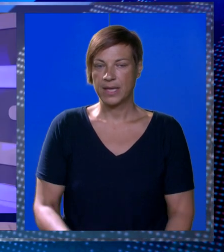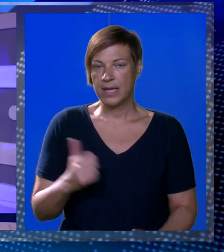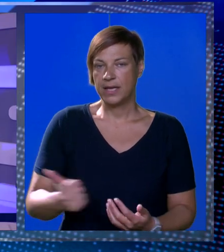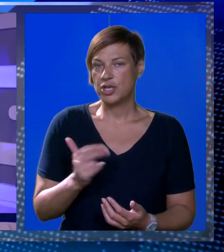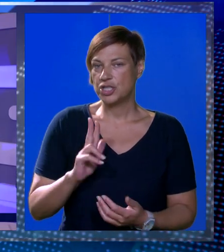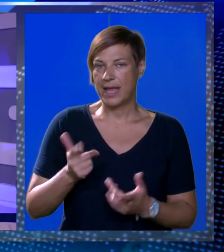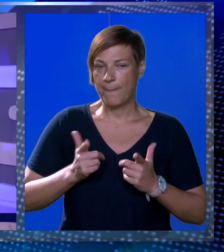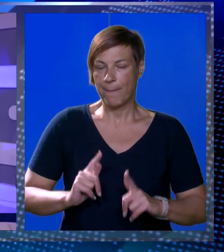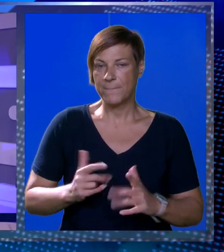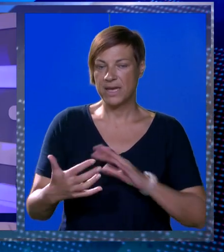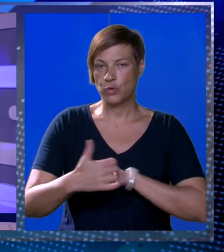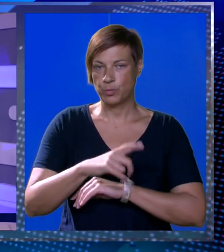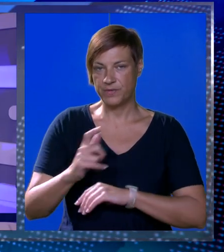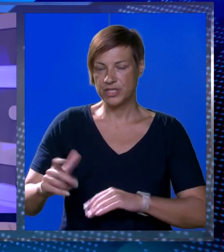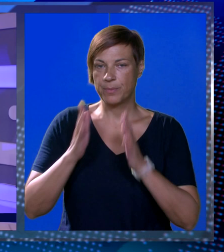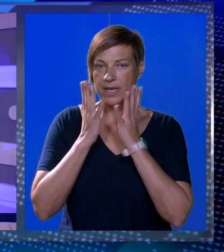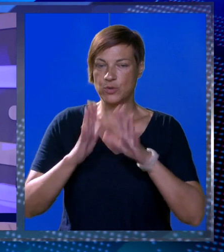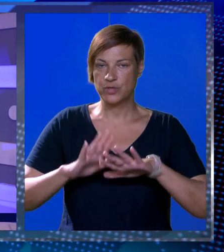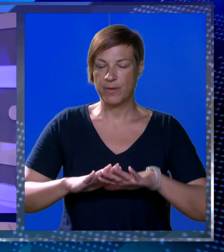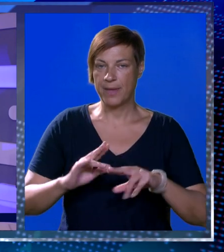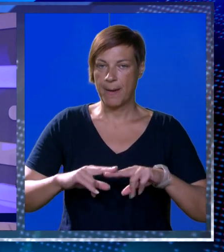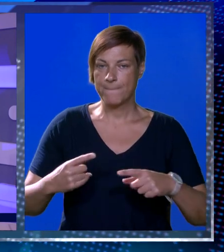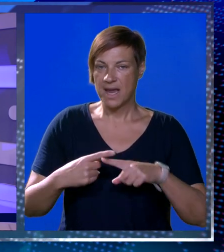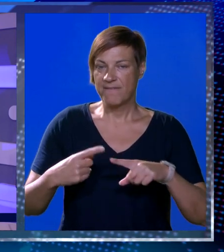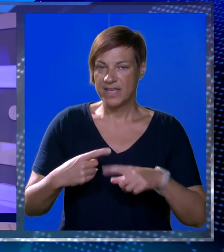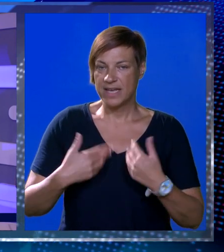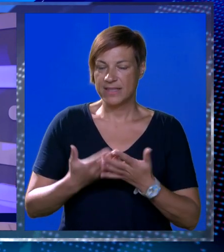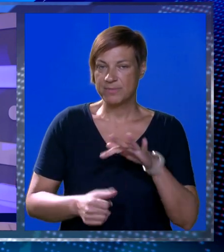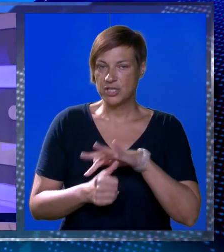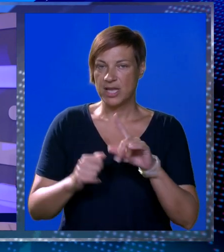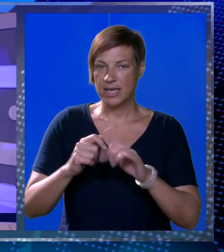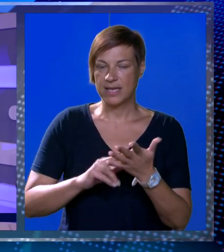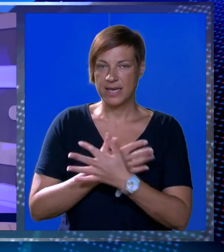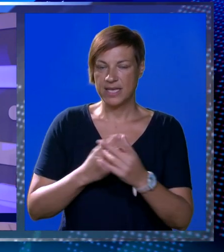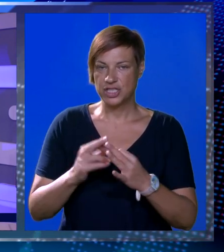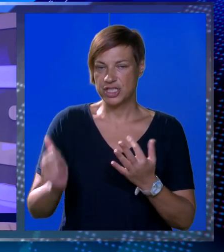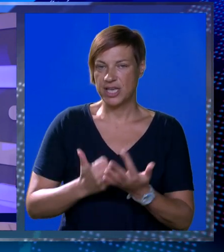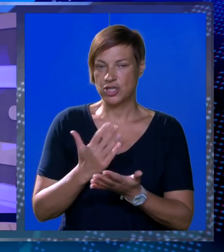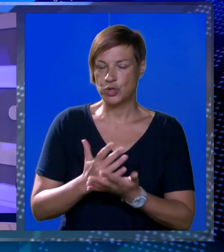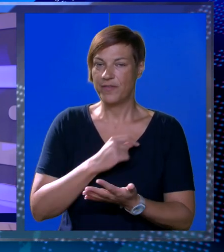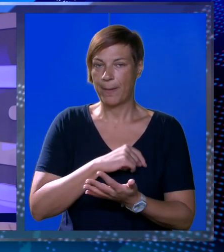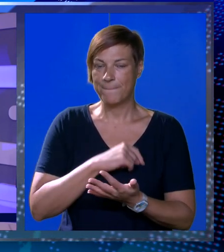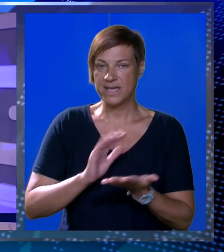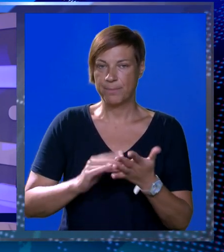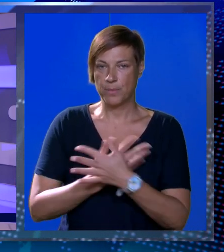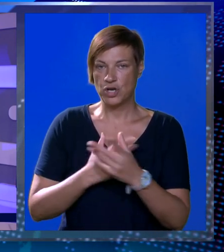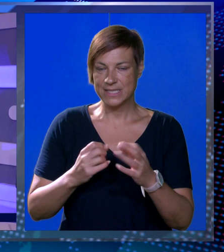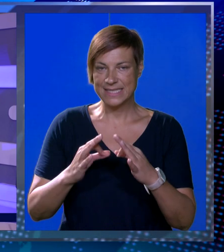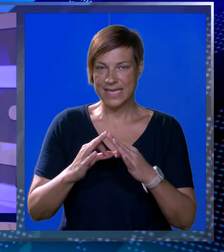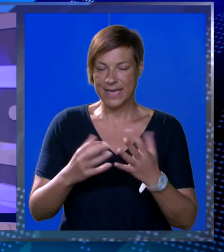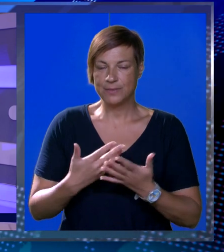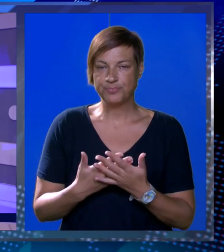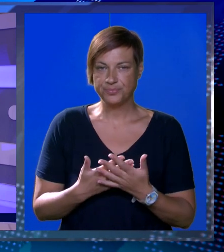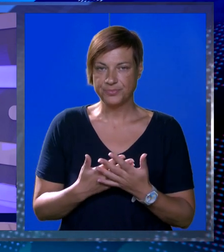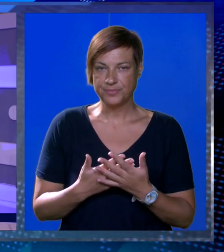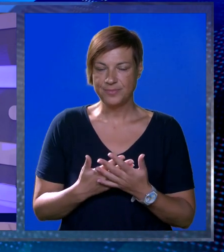Još nema mira u Dubrovačkom primorju na društvenim mrežama pravi rat između načelnika Nikole Knežića i još uvijek aktualnog predsjednika općinskog